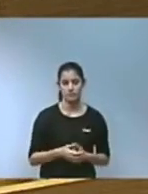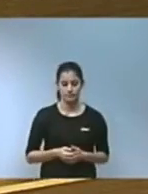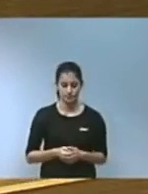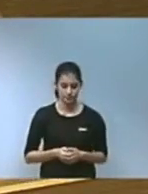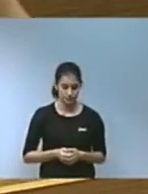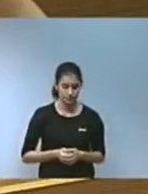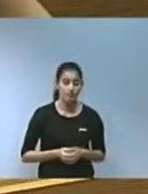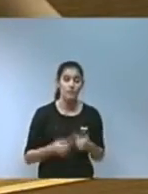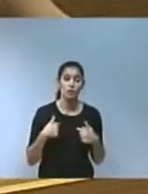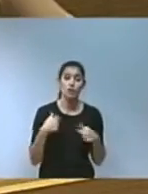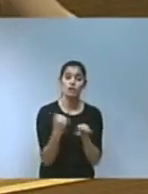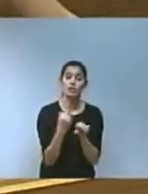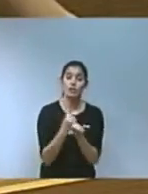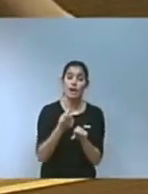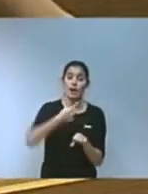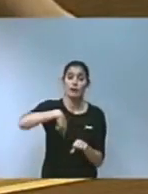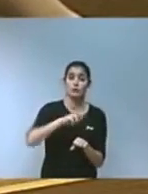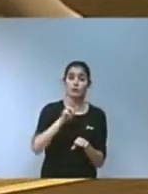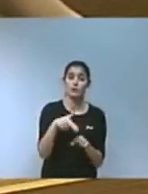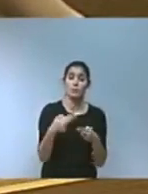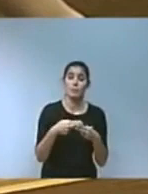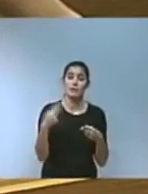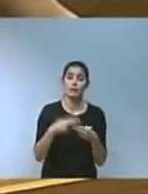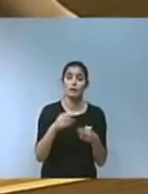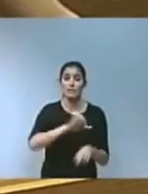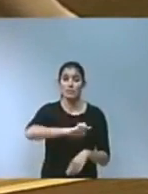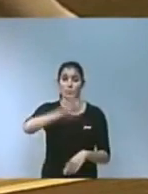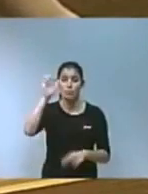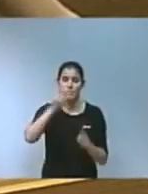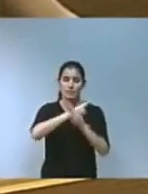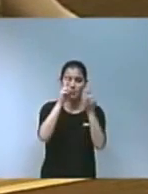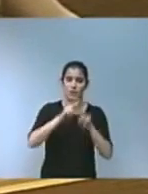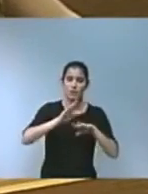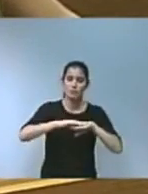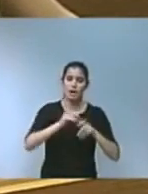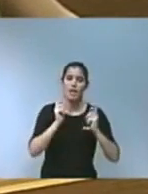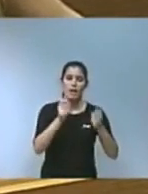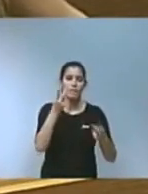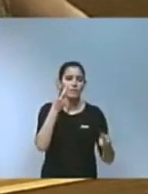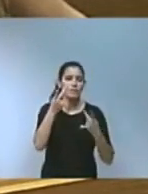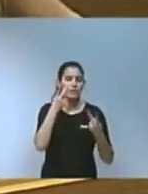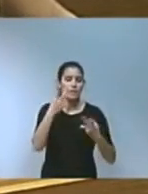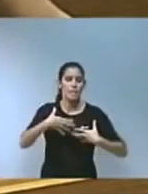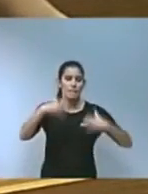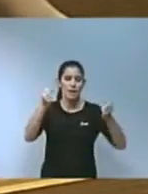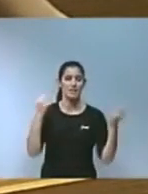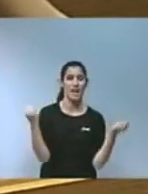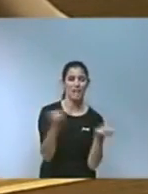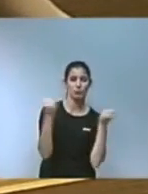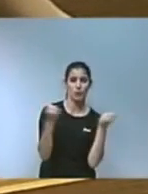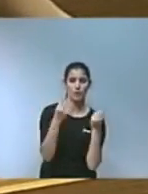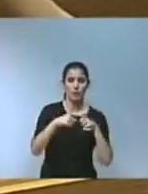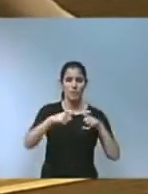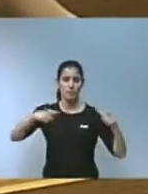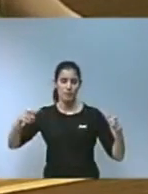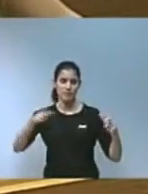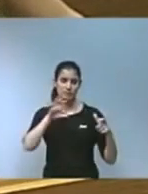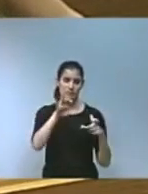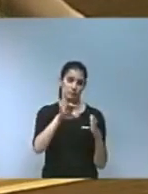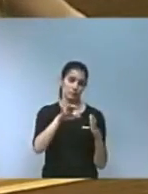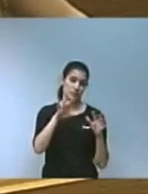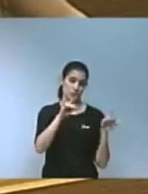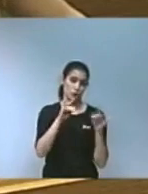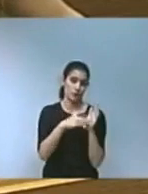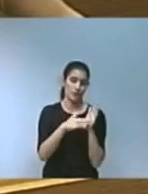Treballarem en plataformes europees i internacionals per donar visibilitat a les actuacions implantades al territori valencià i per a